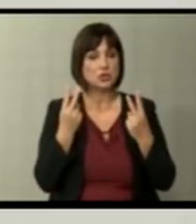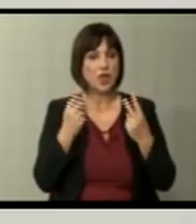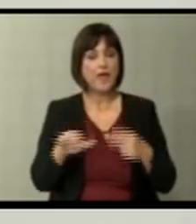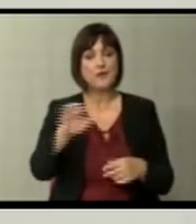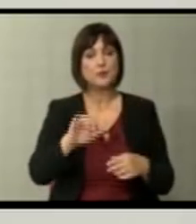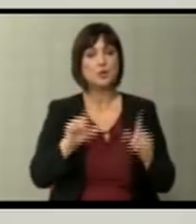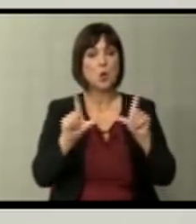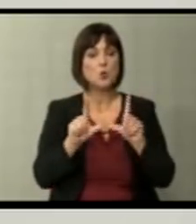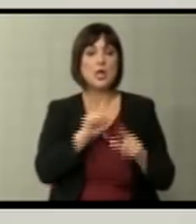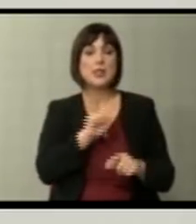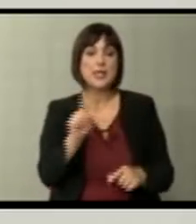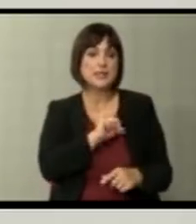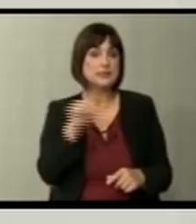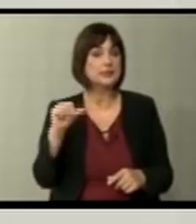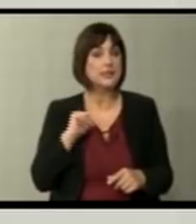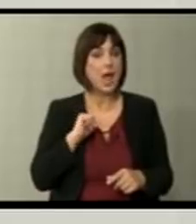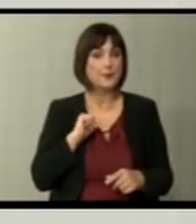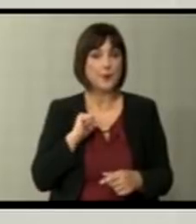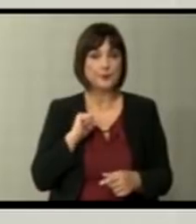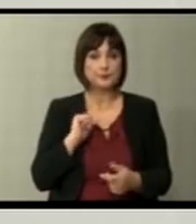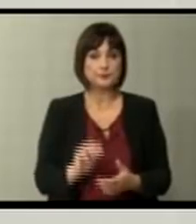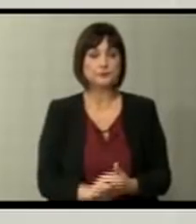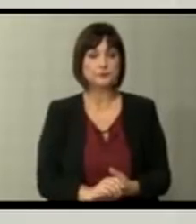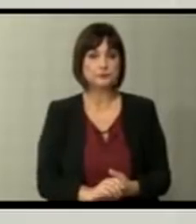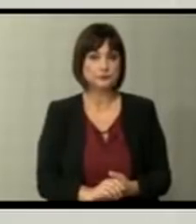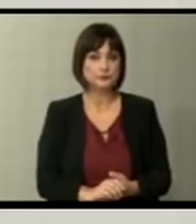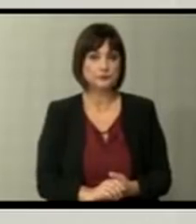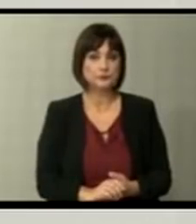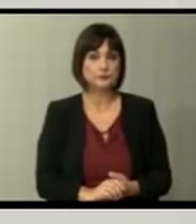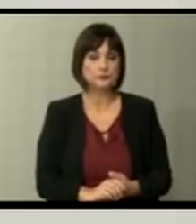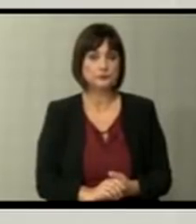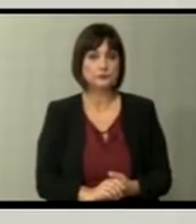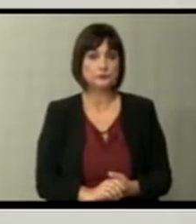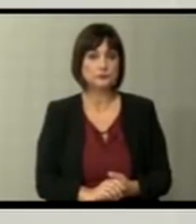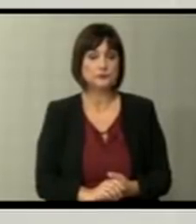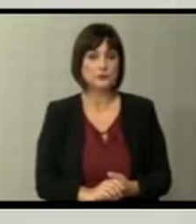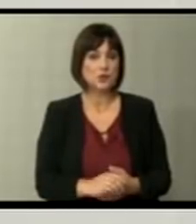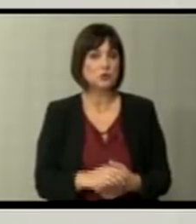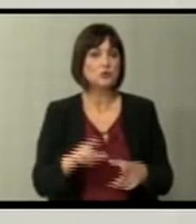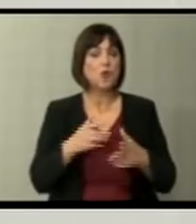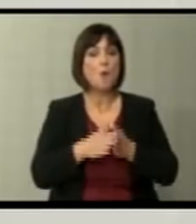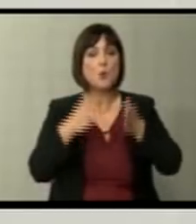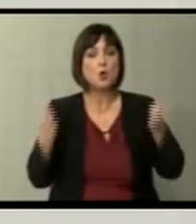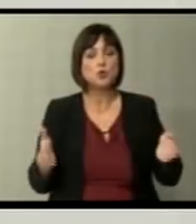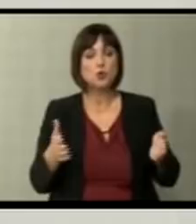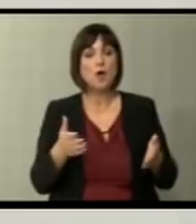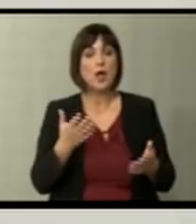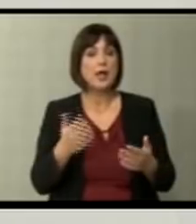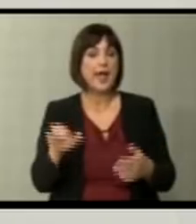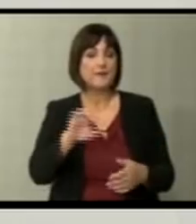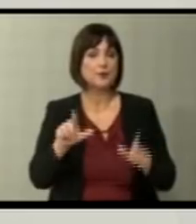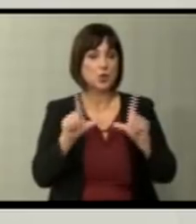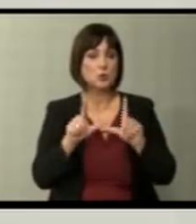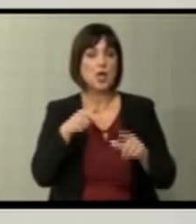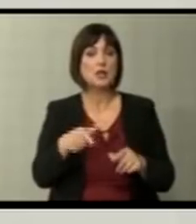Европска Тунија, не само доживување на проширувањето на Европска Тунија